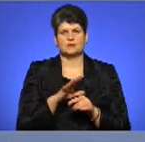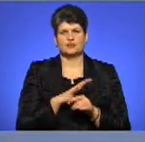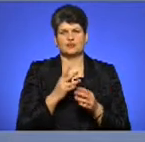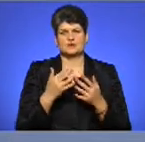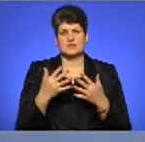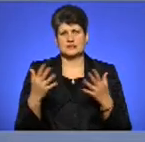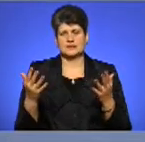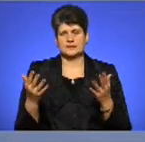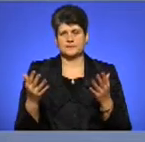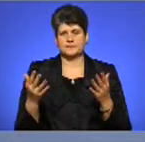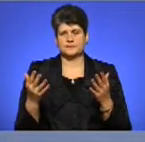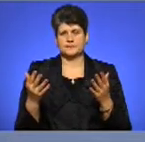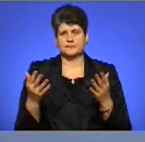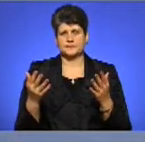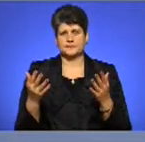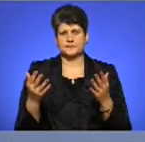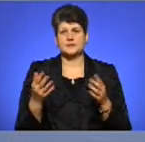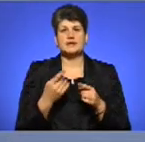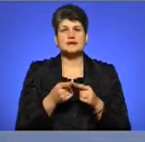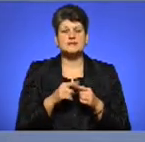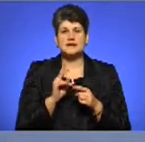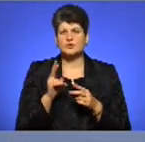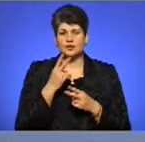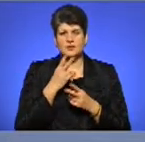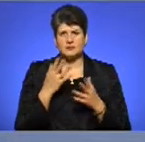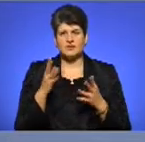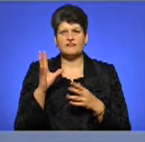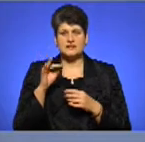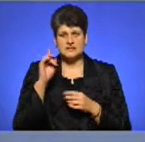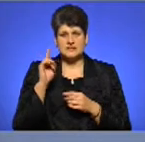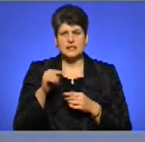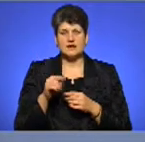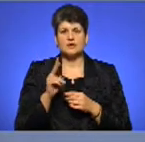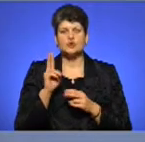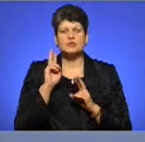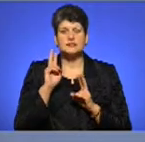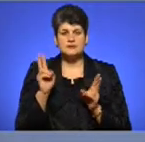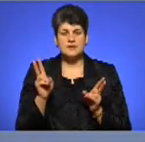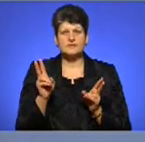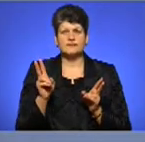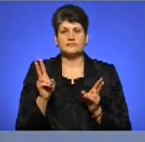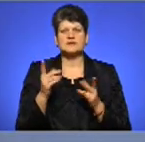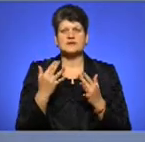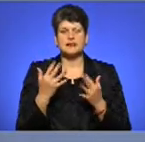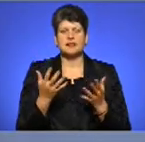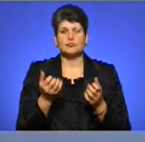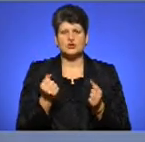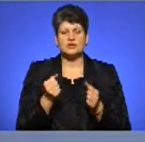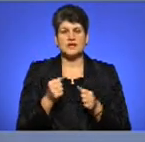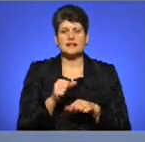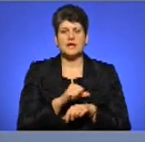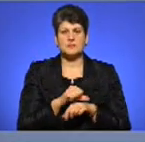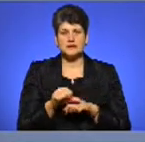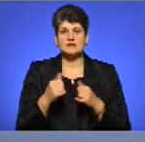Це ніхто не бачив, всі знали. Хто не знав, скільки отримує на митниці, ну